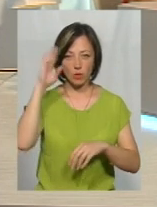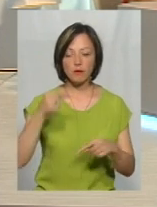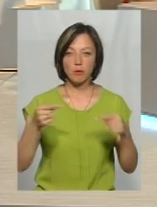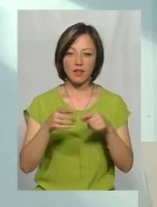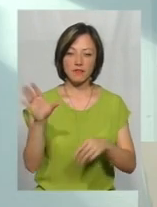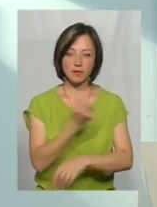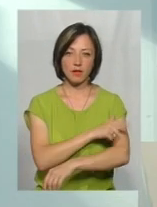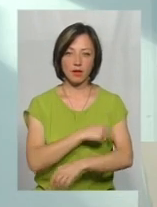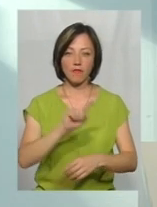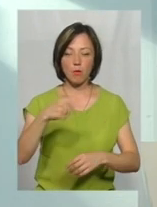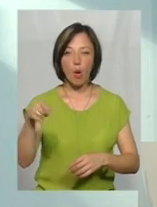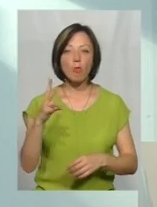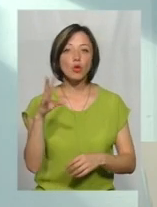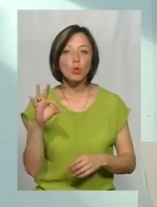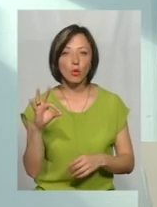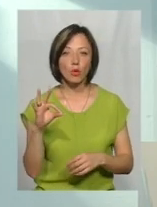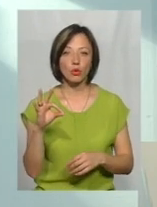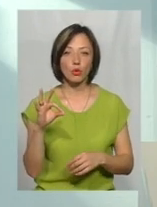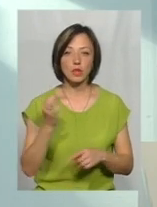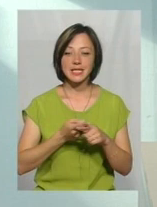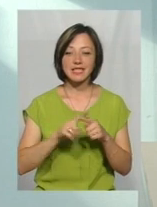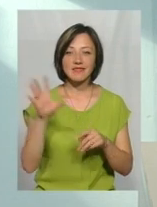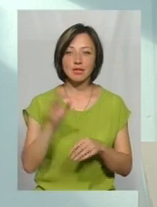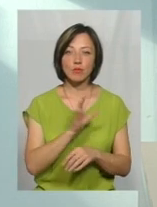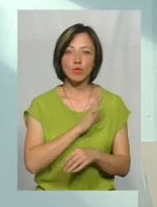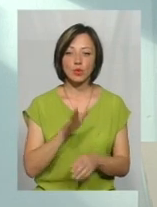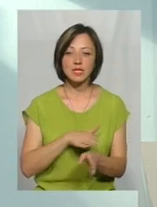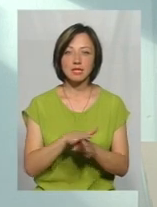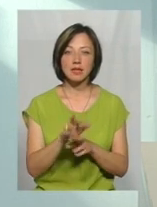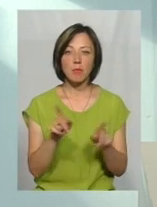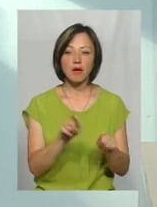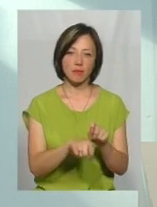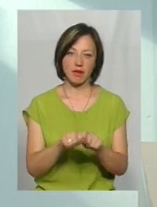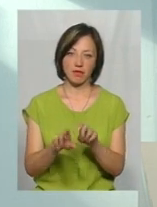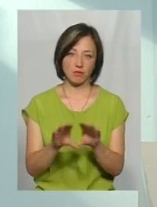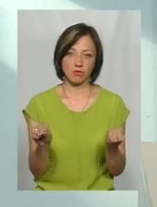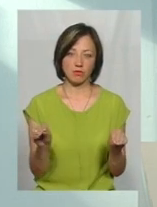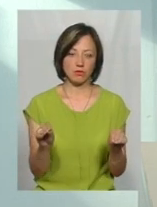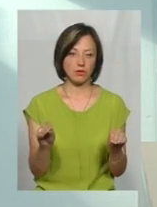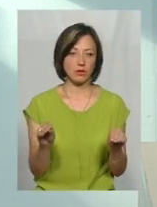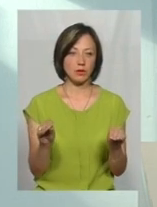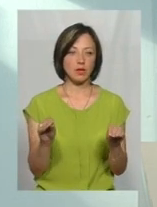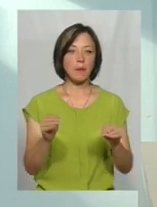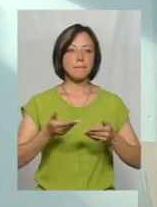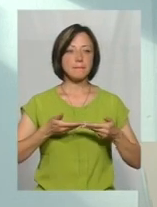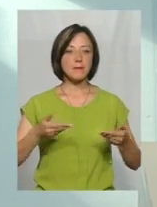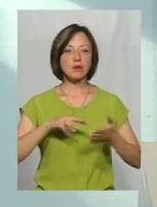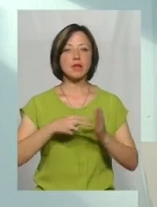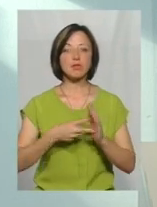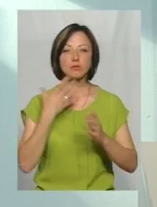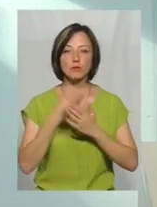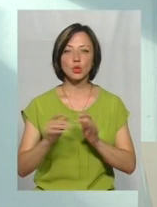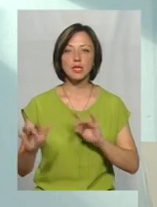відповідає всім гінічним вимогам, але це все було зісно в якості моніторингу. Тобто, ми плануємо свою